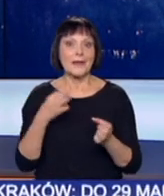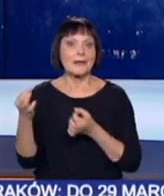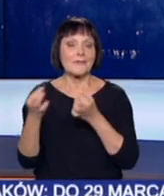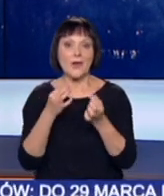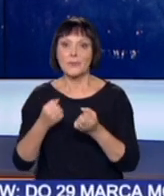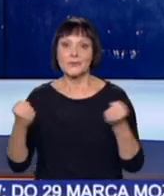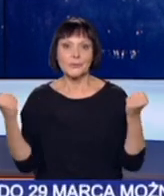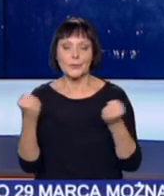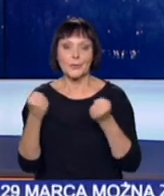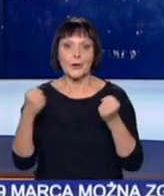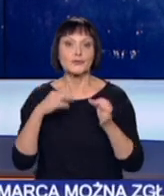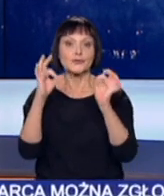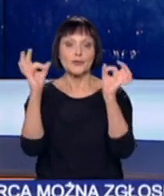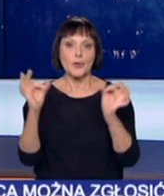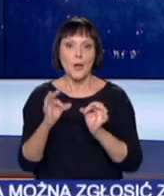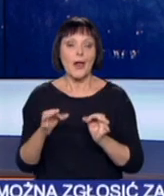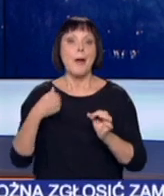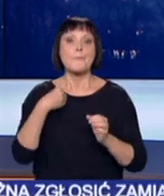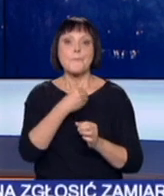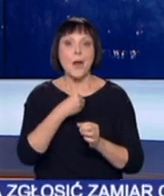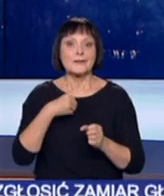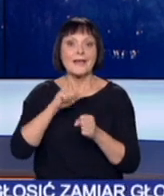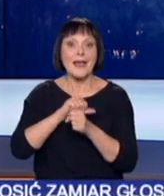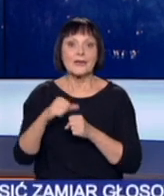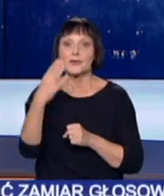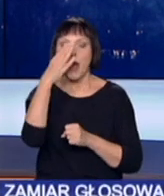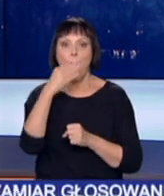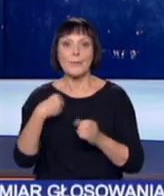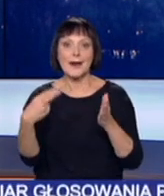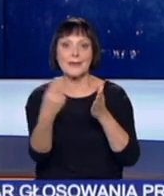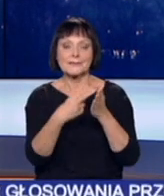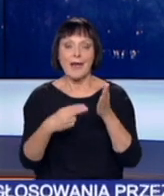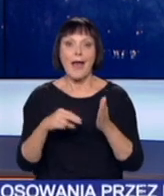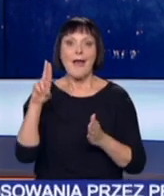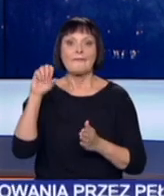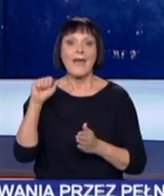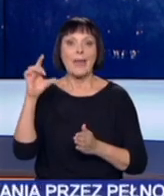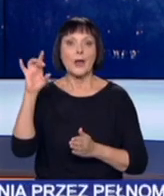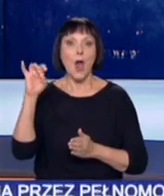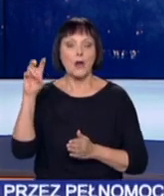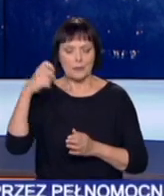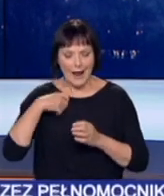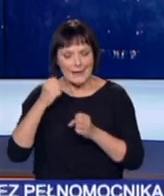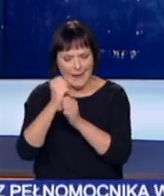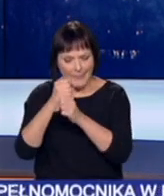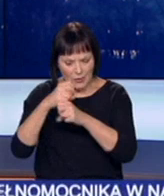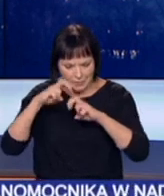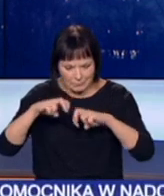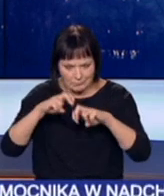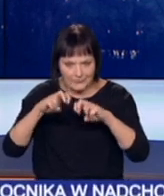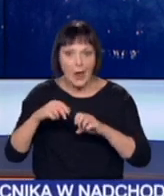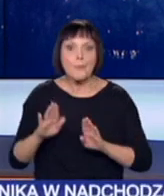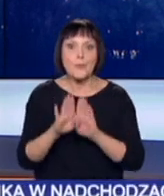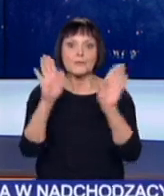wiadomość z dziedziny sztuki. Mamy w Polsce obraz Van Gogha. Potwierdziły to badania Laboratorium Muzeum